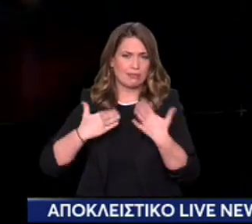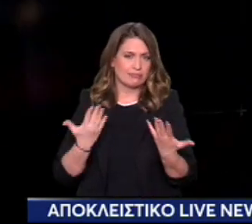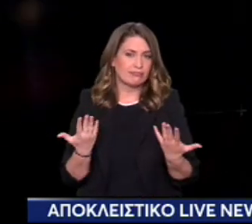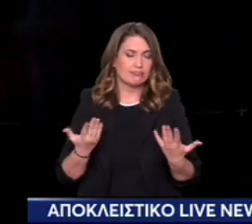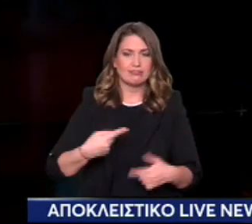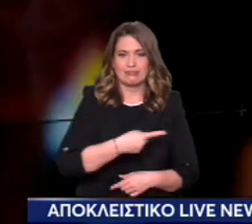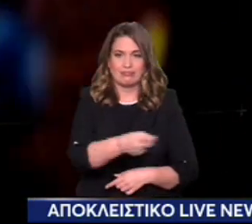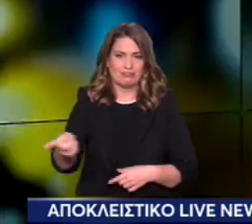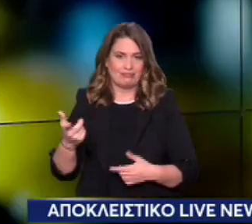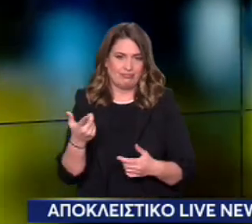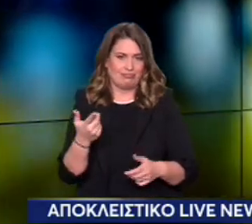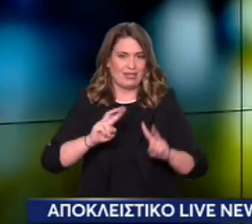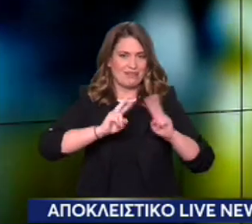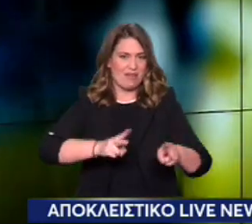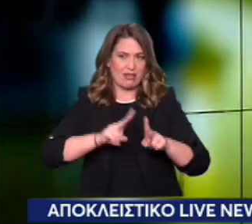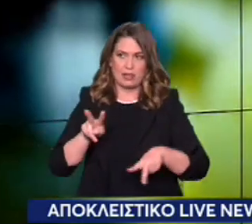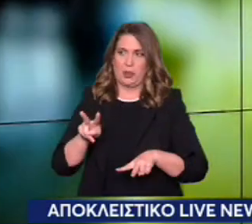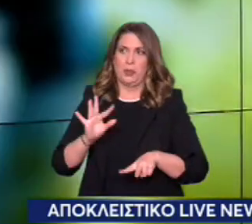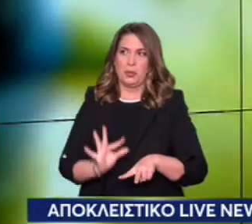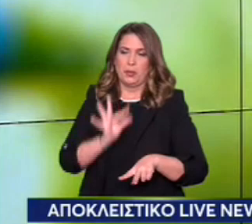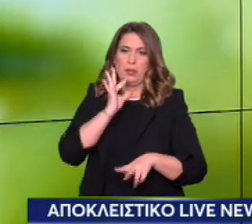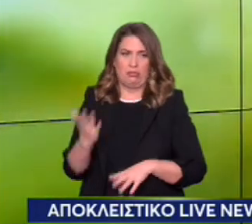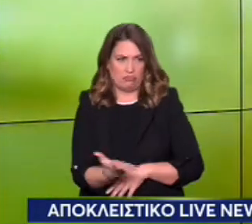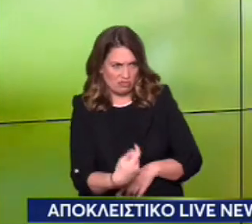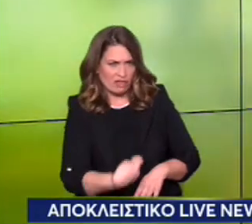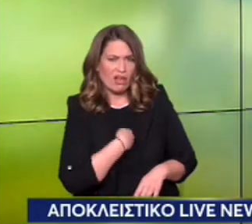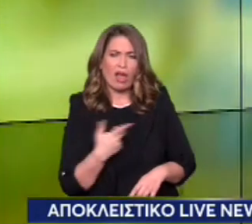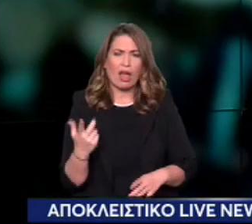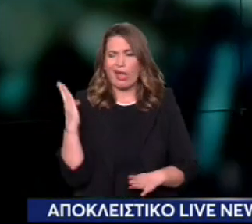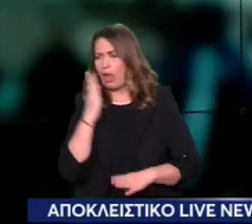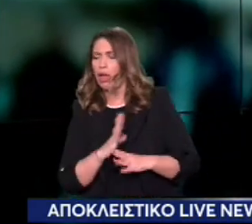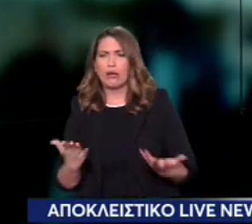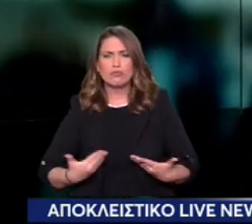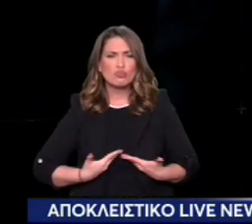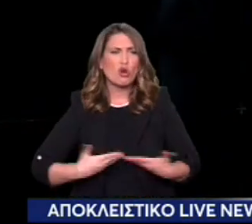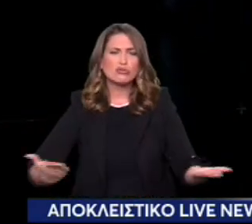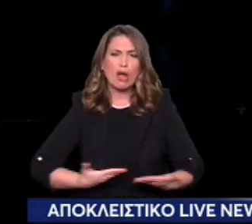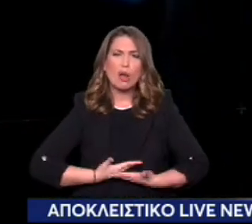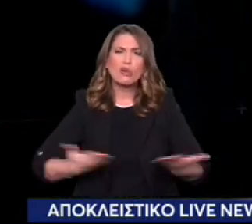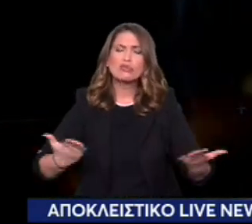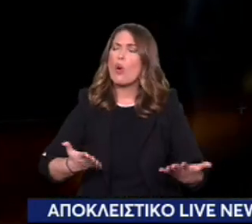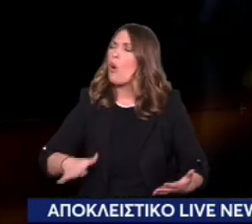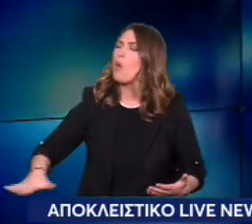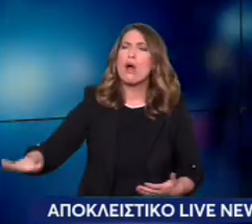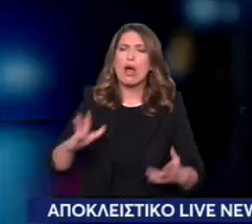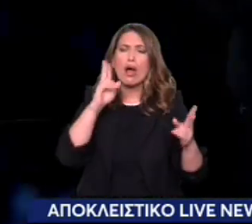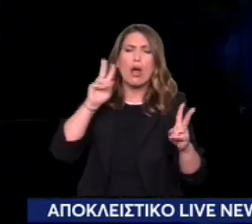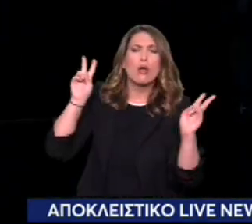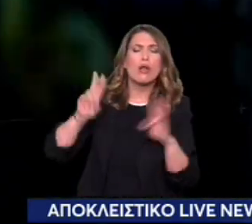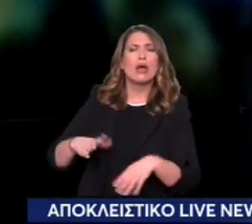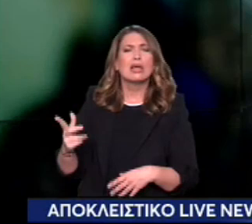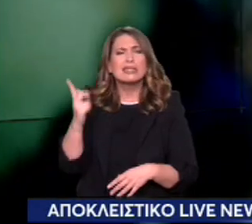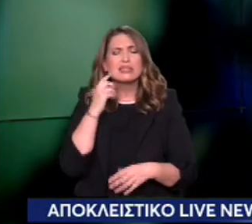για να τους παίρνουν τα χρήματα από την προστασία. Τι όλα αυτά δεν είναι κρυφά, είναι μπροστά στα μάτια της αστυνομίας, της δικαιοσύνης όλων όσοι